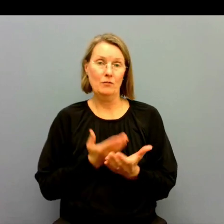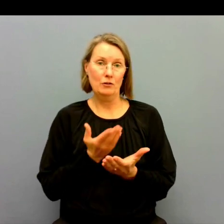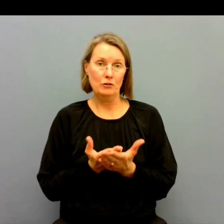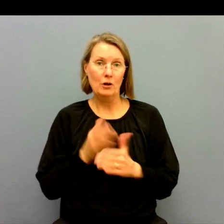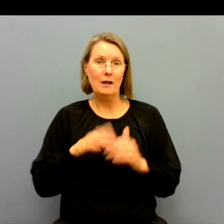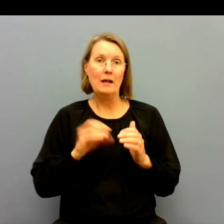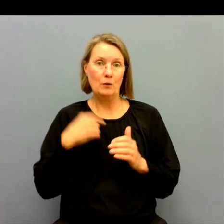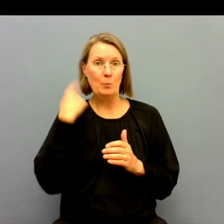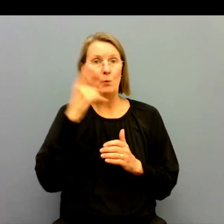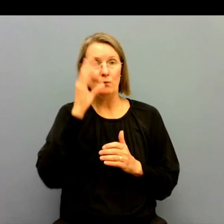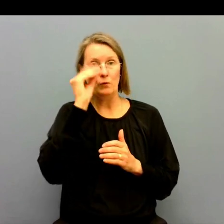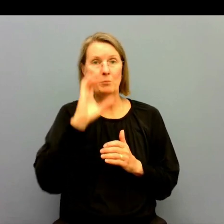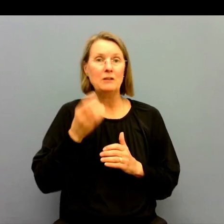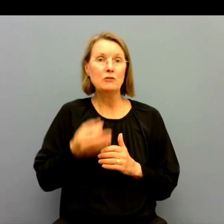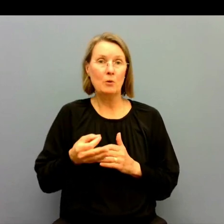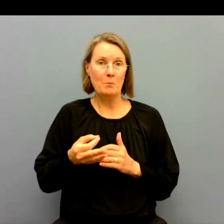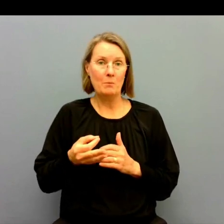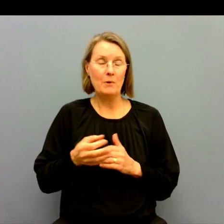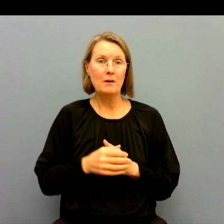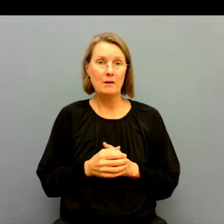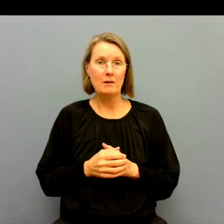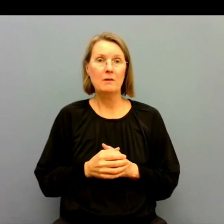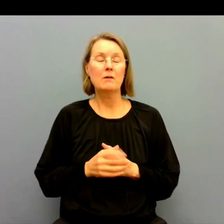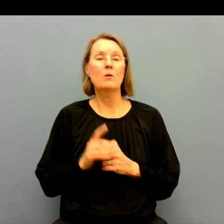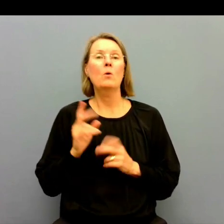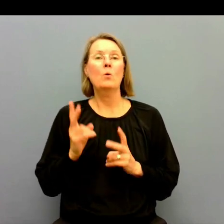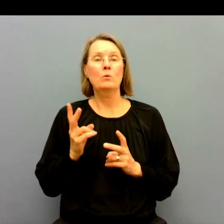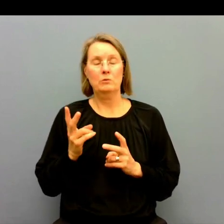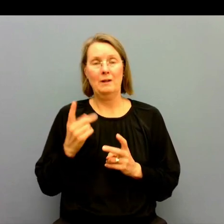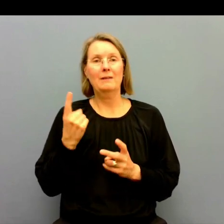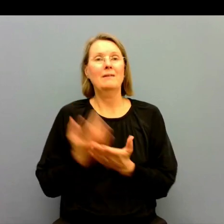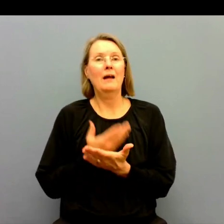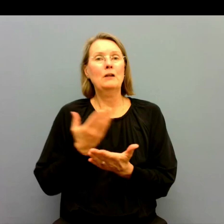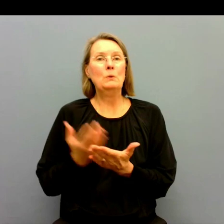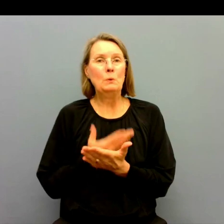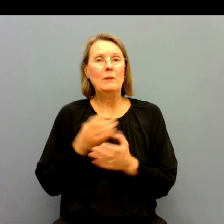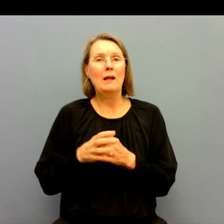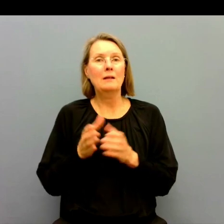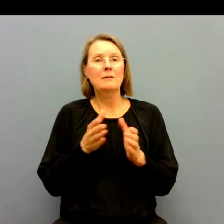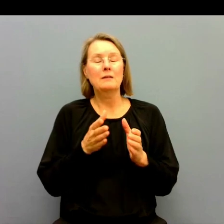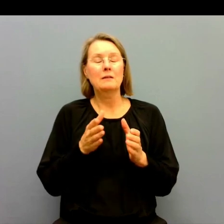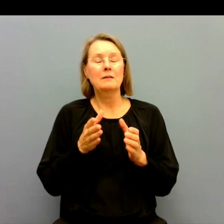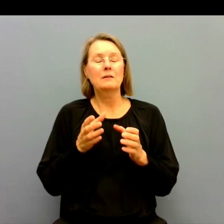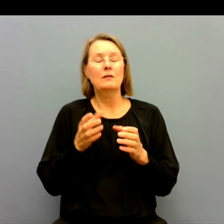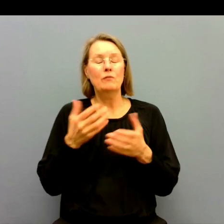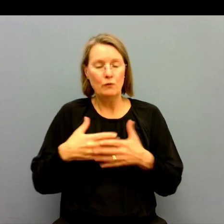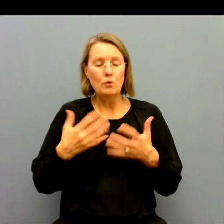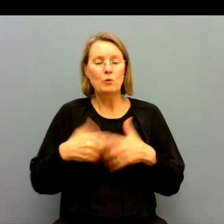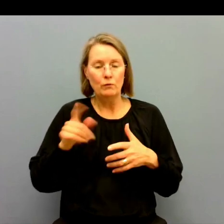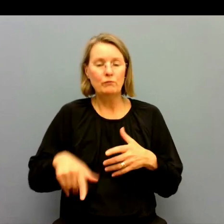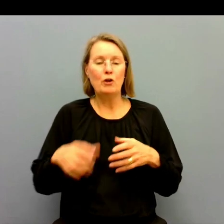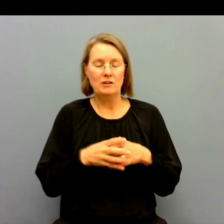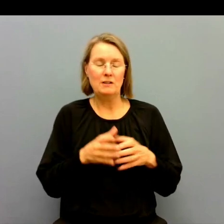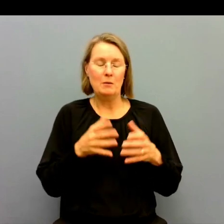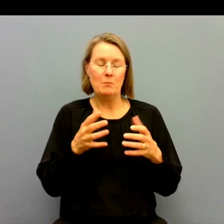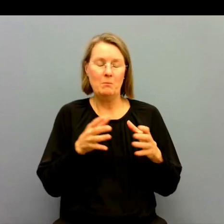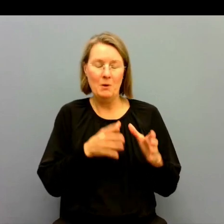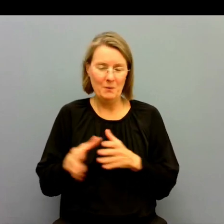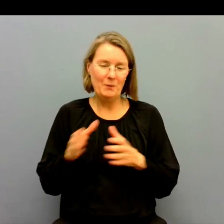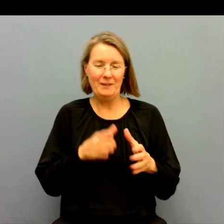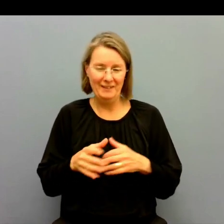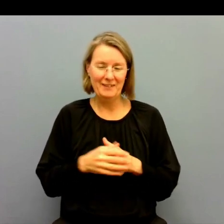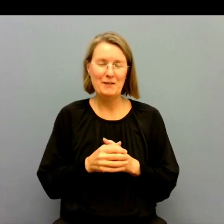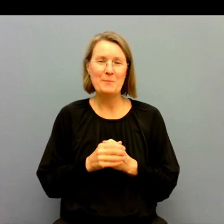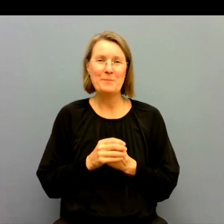förslagen rör ju huvudmannaskapet och en nationell funktion om samordning. Så det bereds just nu i